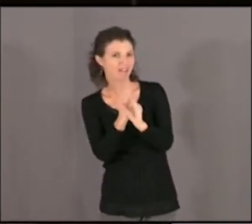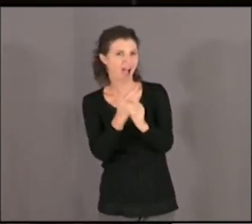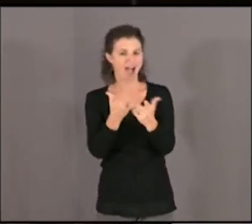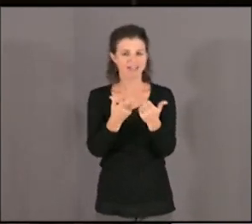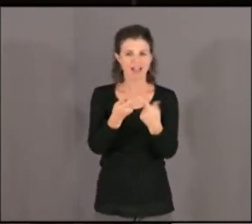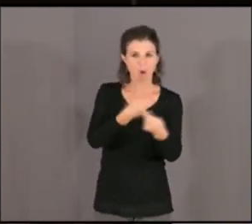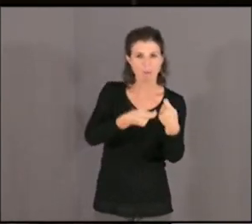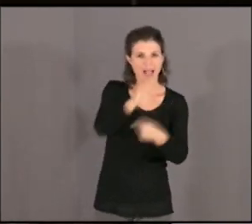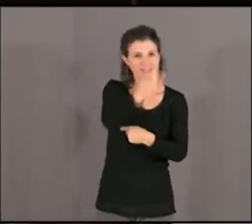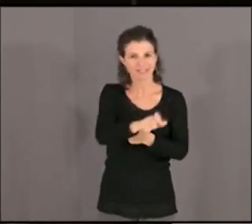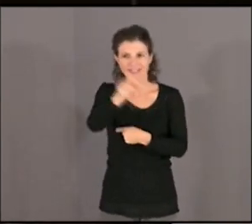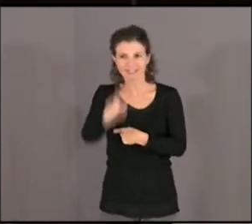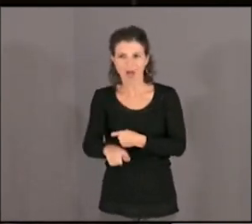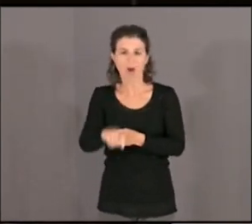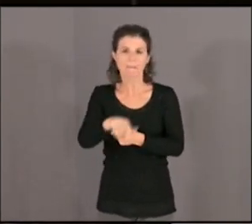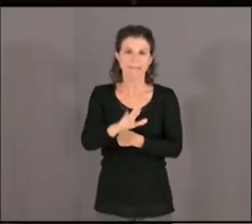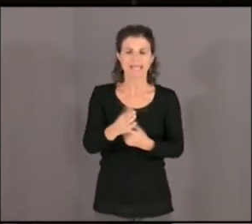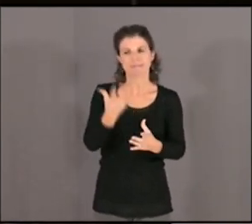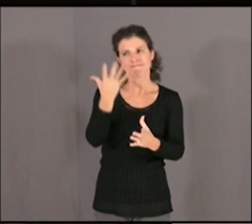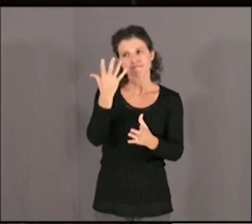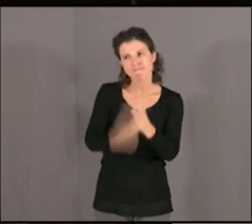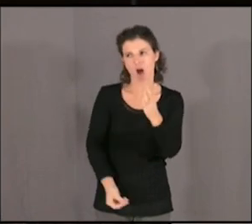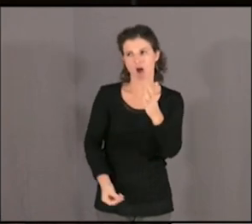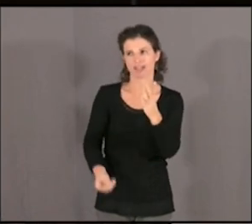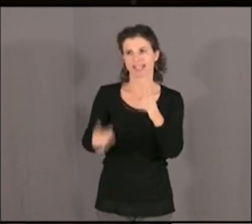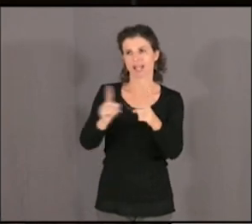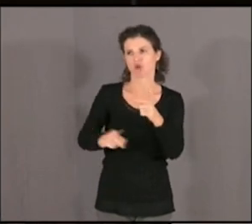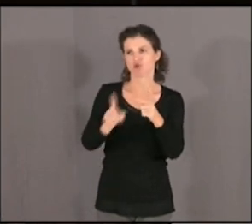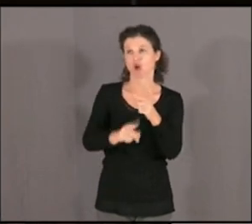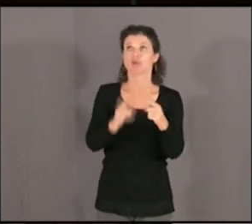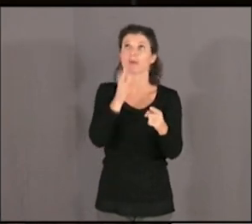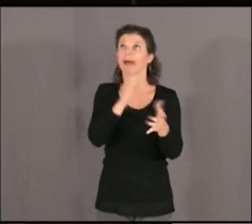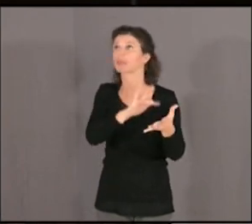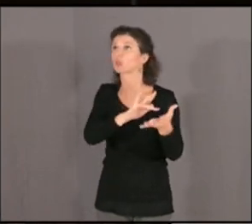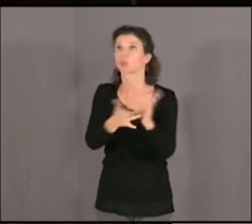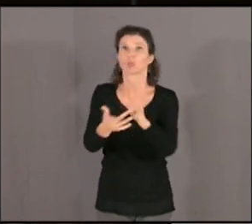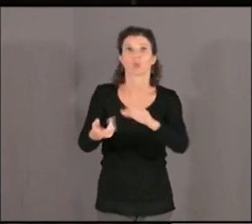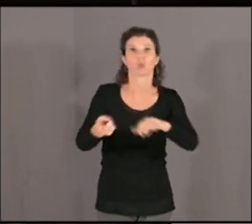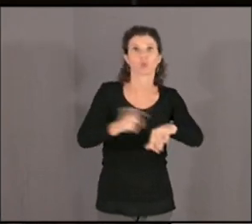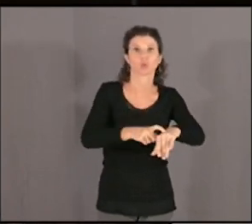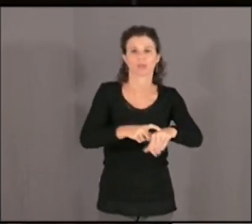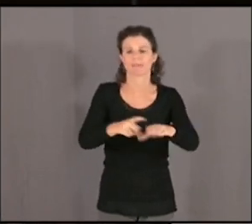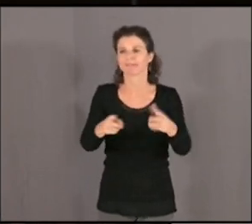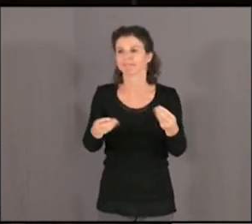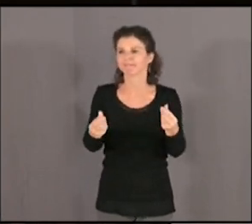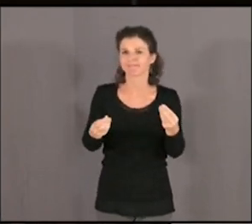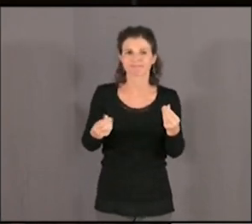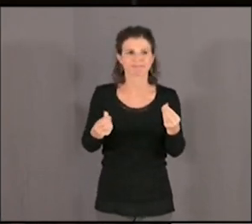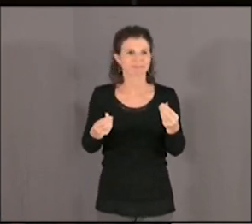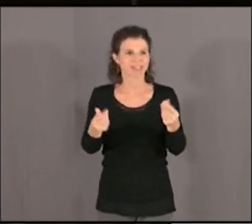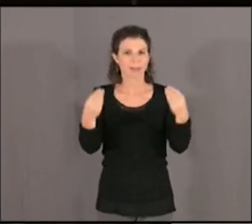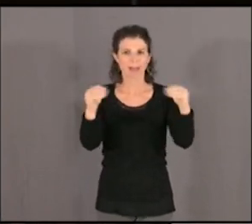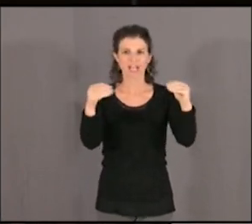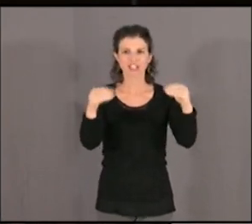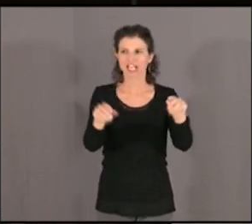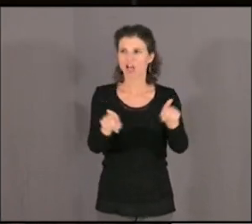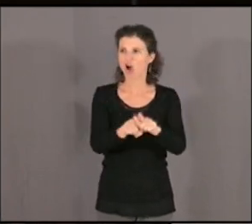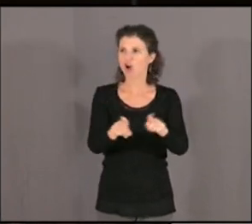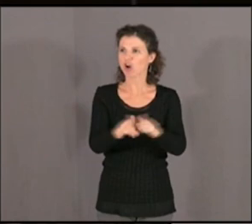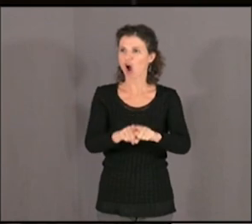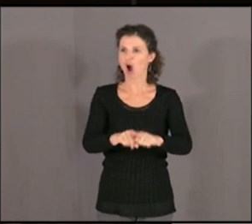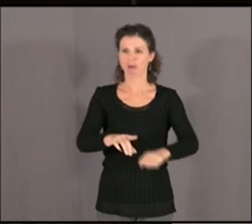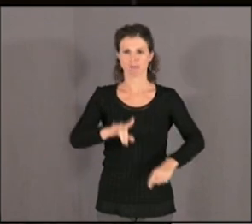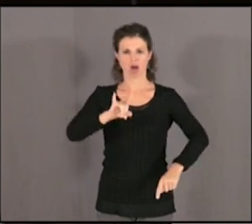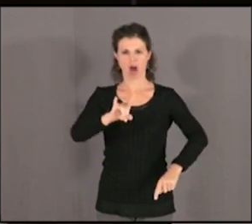manque un petit peu d'ambition, on ne pouvait pas tout faire tout de suite, mais vraiment, le marché à la halpugée, on pourrait croire qu'il s'agit des halles, des